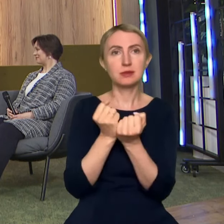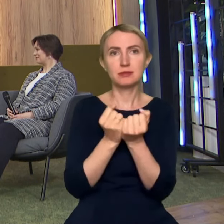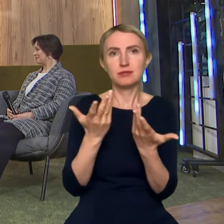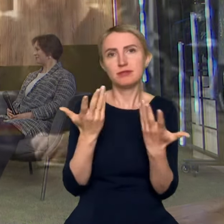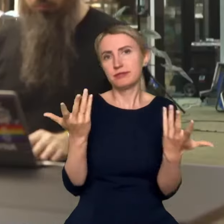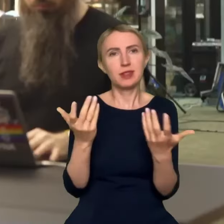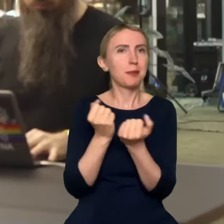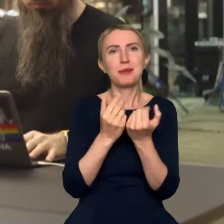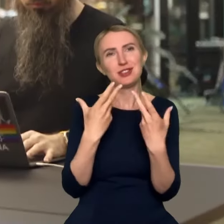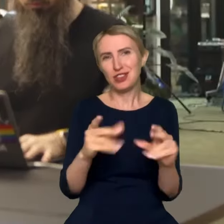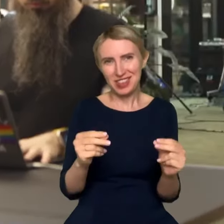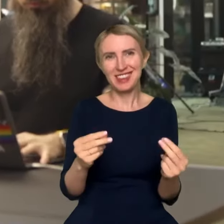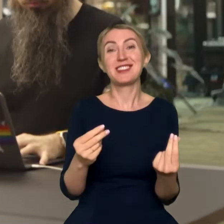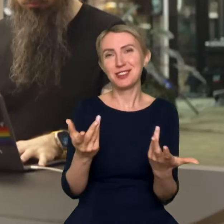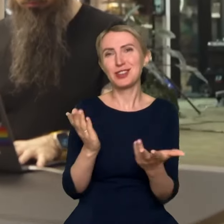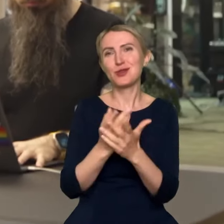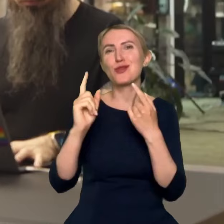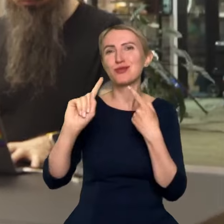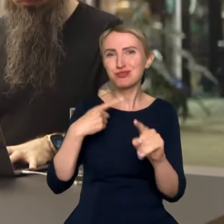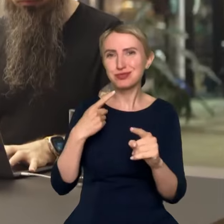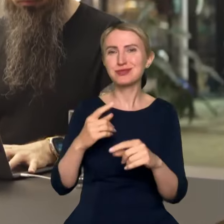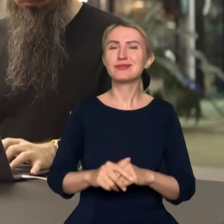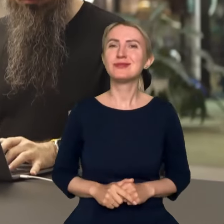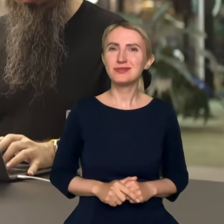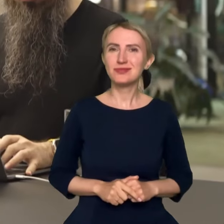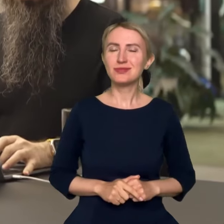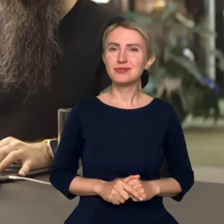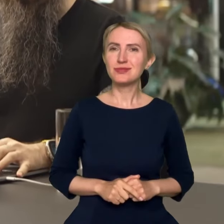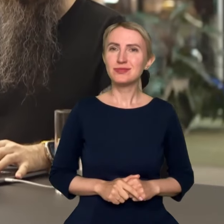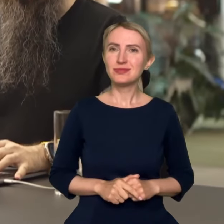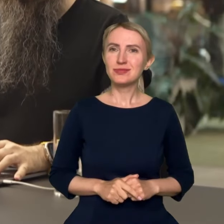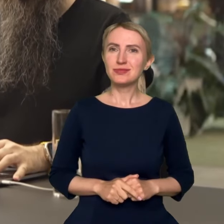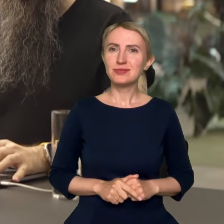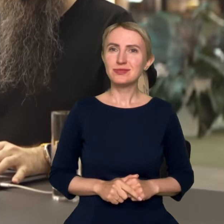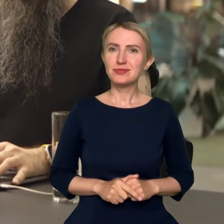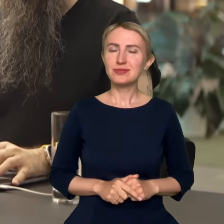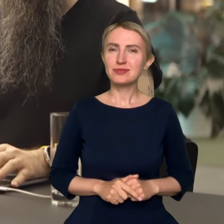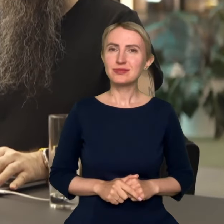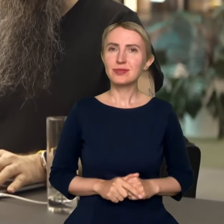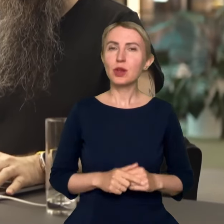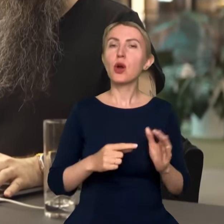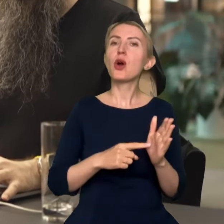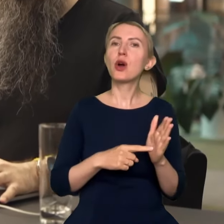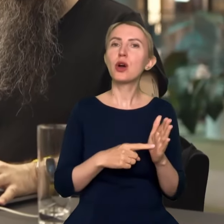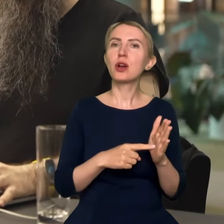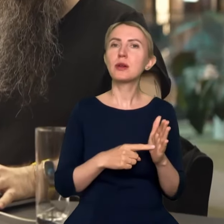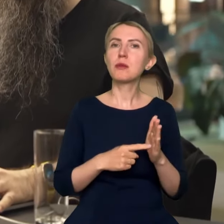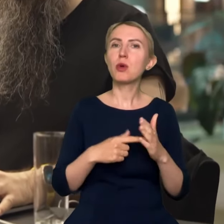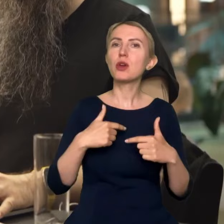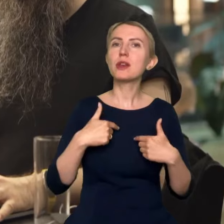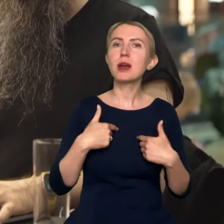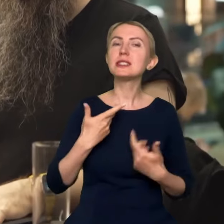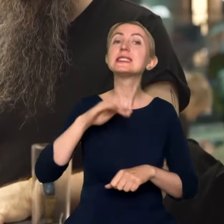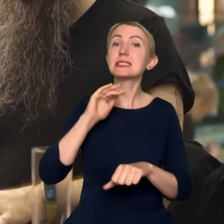papierze, no nie na papierze, tylko napisane, prawda? I to właśnie teraz chodzi o to, bo ja bym się absolutnie zgadzała